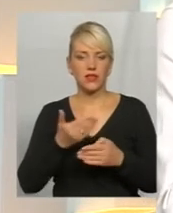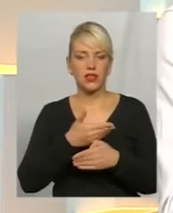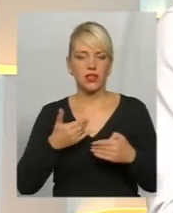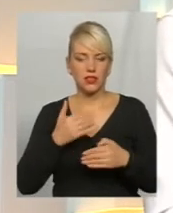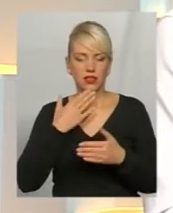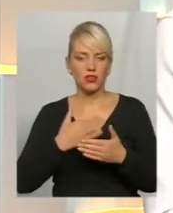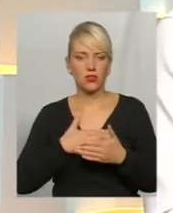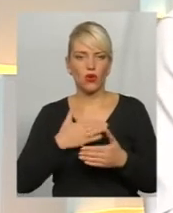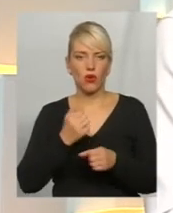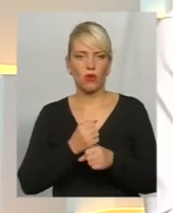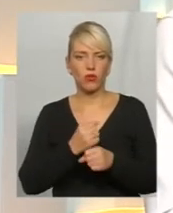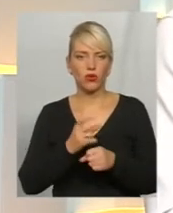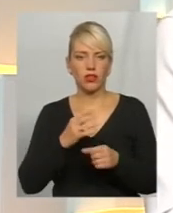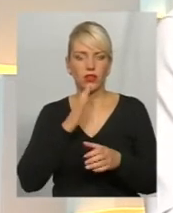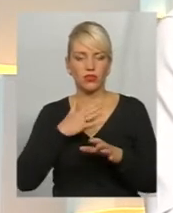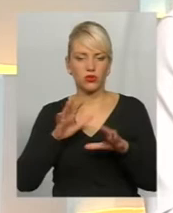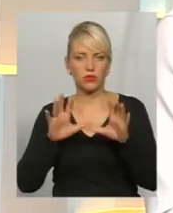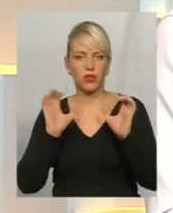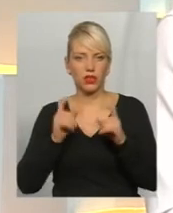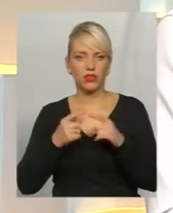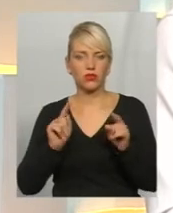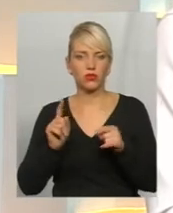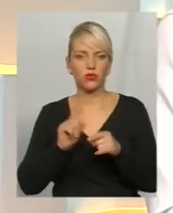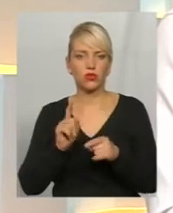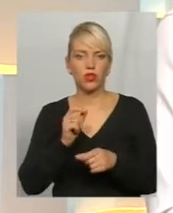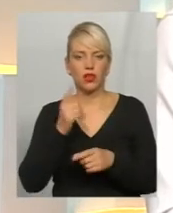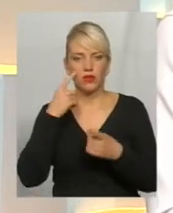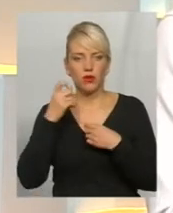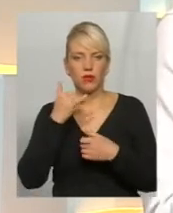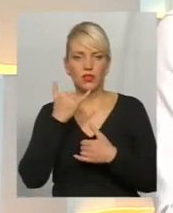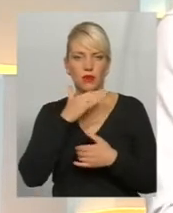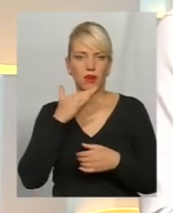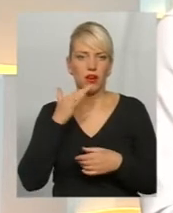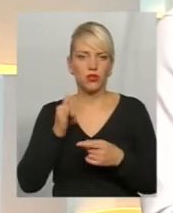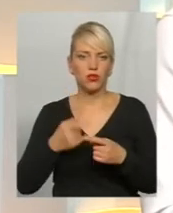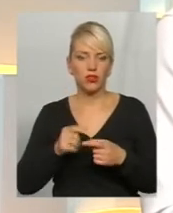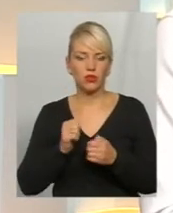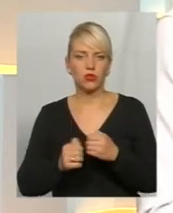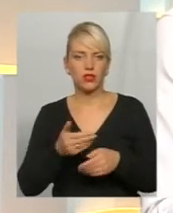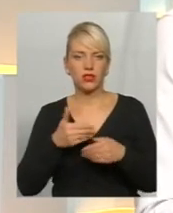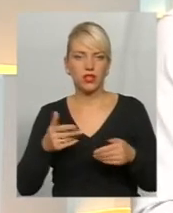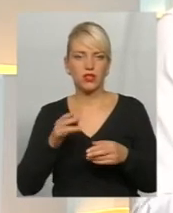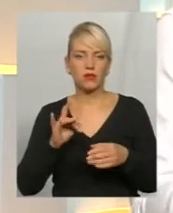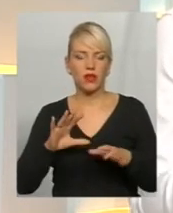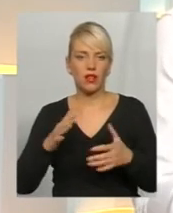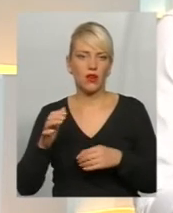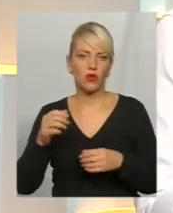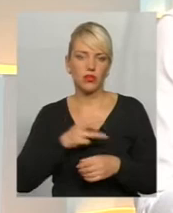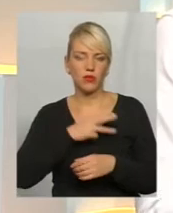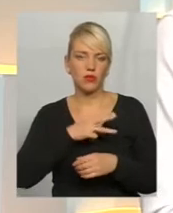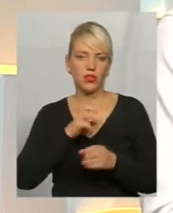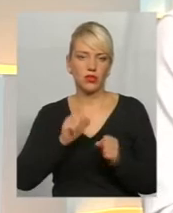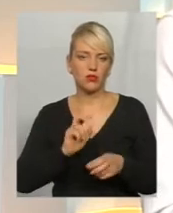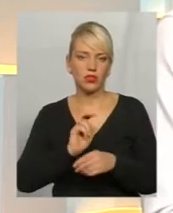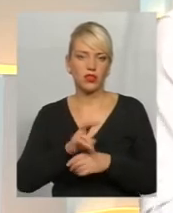від нашого сприйняття. Тому що зараз інформацій дуже багато і кожен з нас при нагоді, при бажанні може зайти